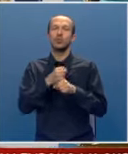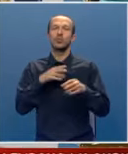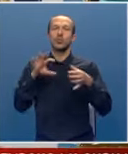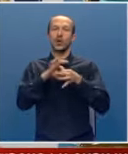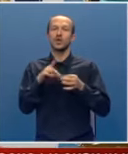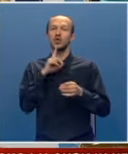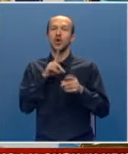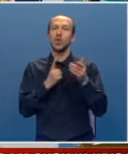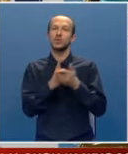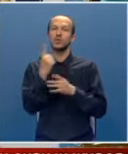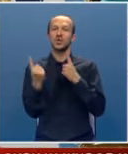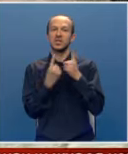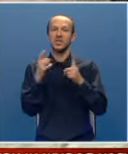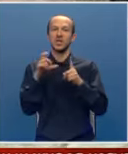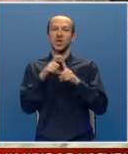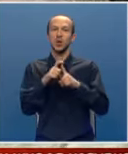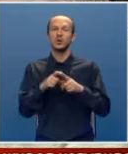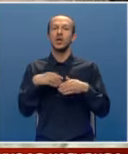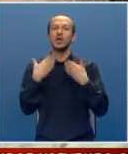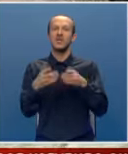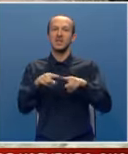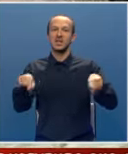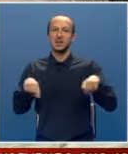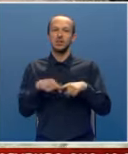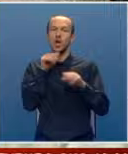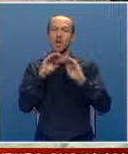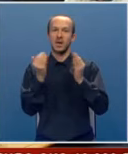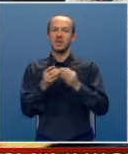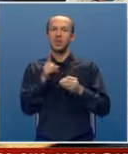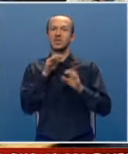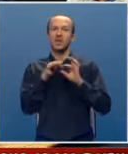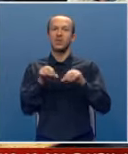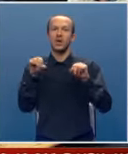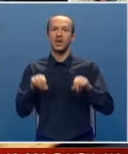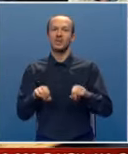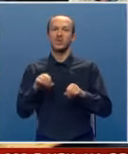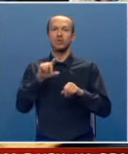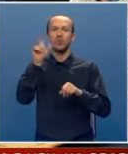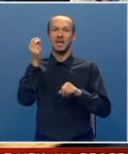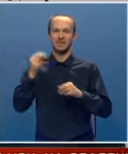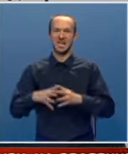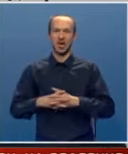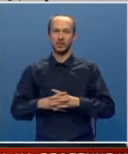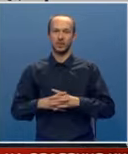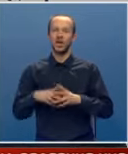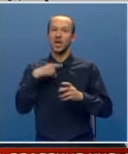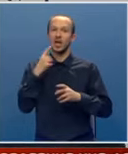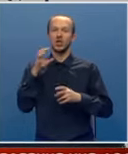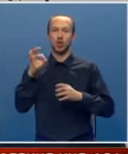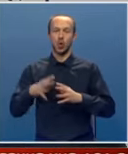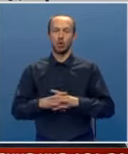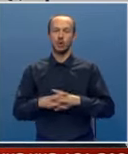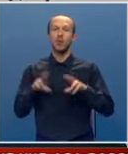projekata, čija uspješno zavisi od dodjeljivanja zemljišta i objekata koji se vode u vlasništvo Republike. Riječ je o